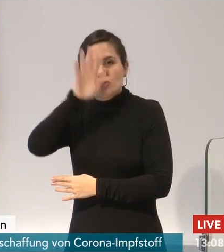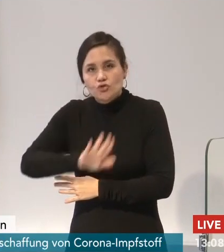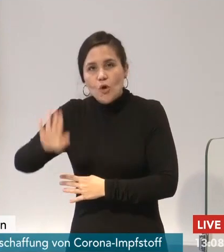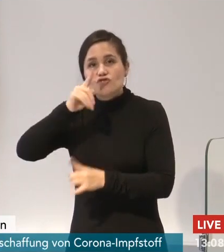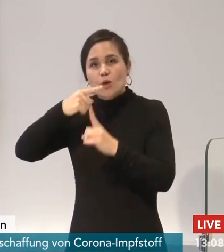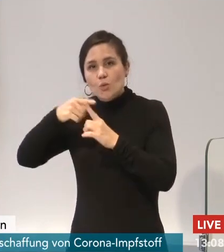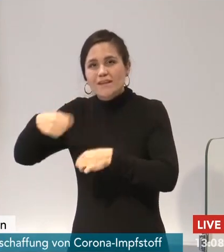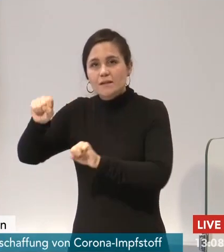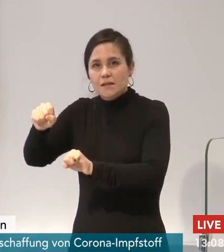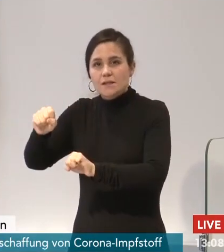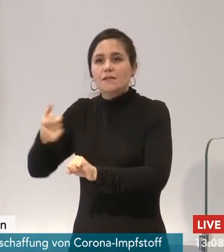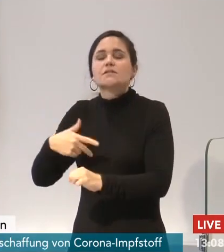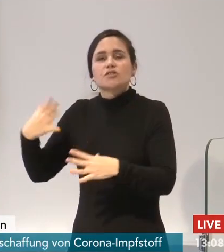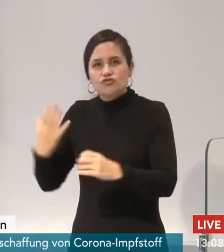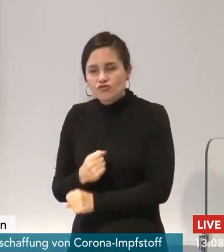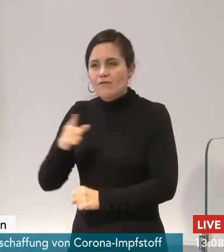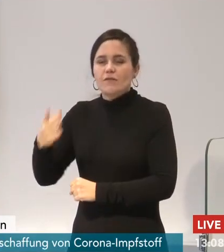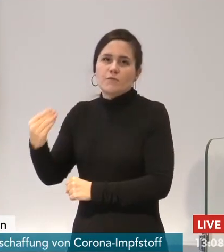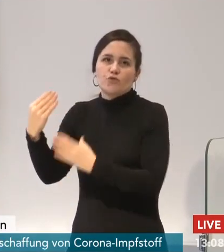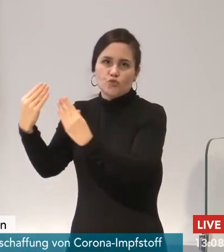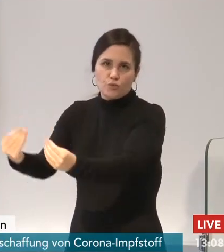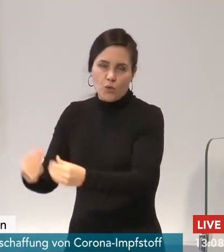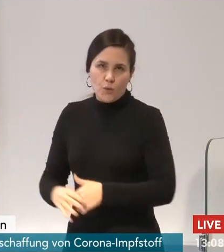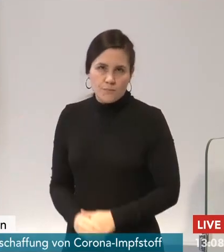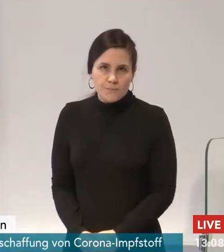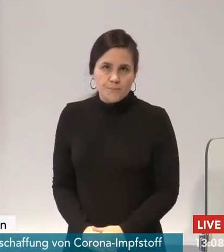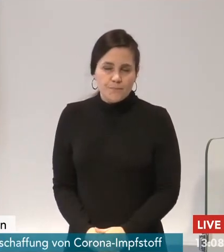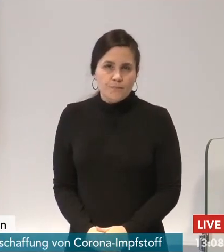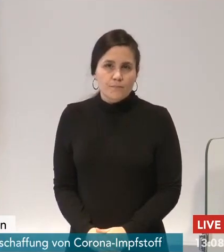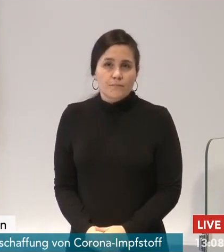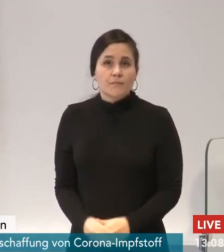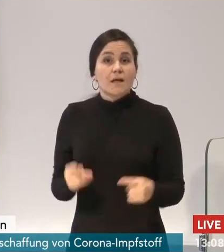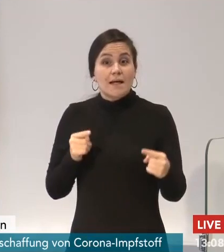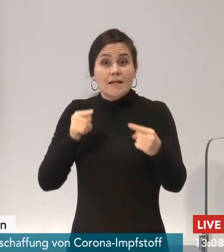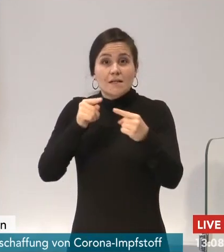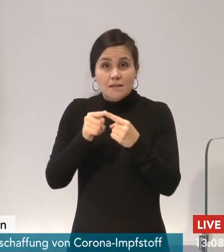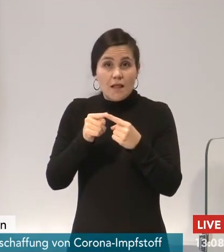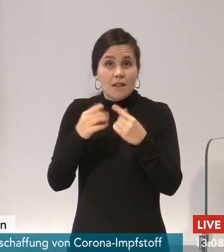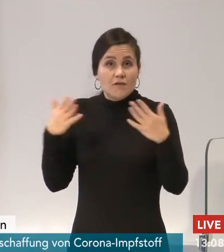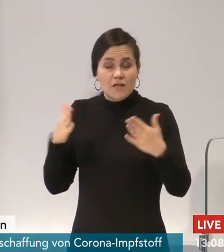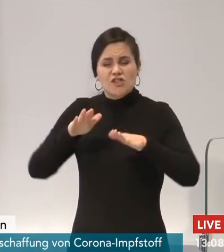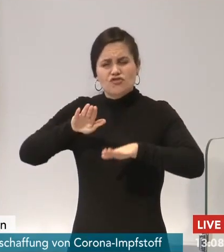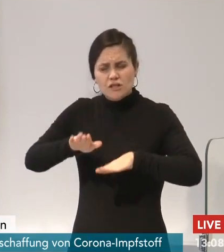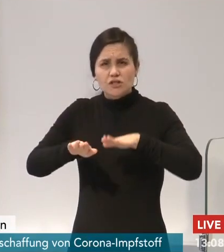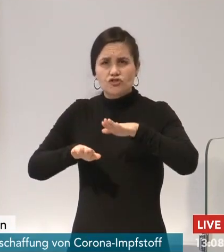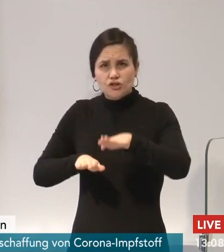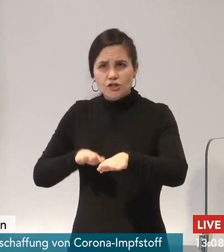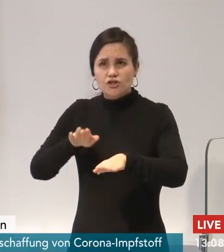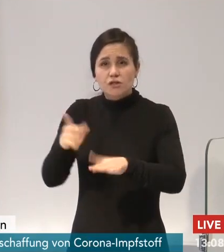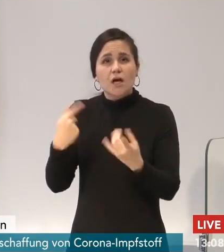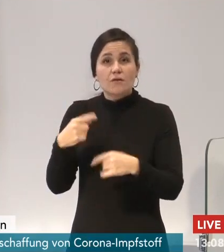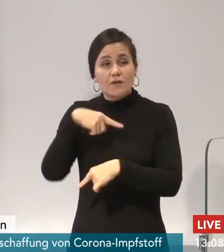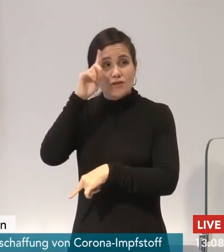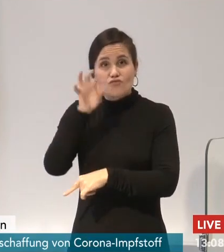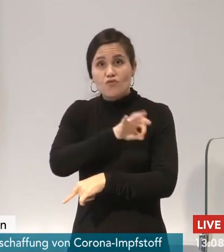werden kann. Unser Ziel muss es sein in den nächsten Monaten, Schritt für Schritt und auch wenn es enorm anstrengend ist, unsere